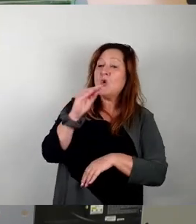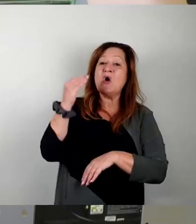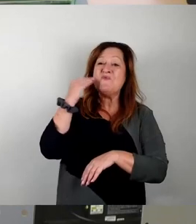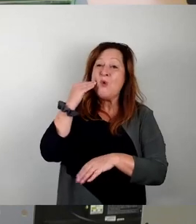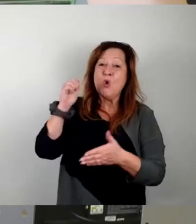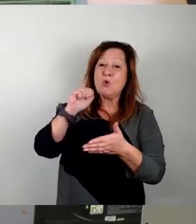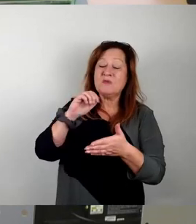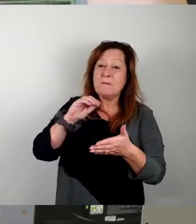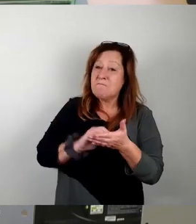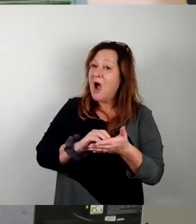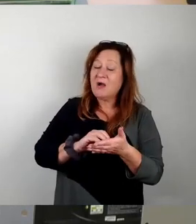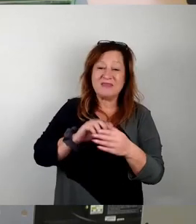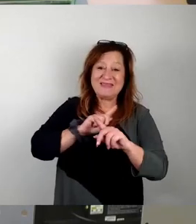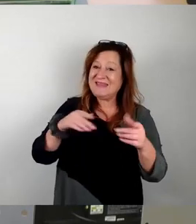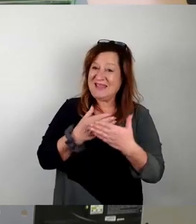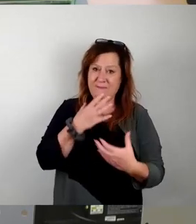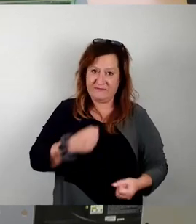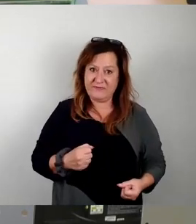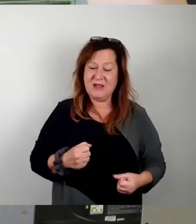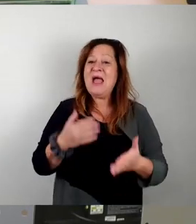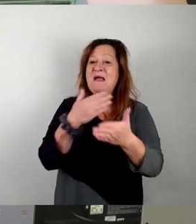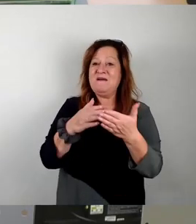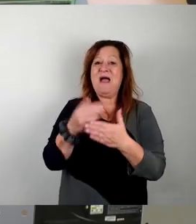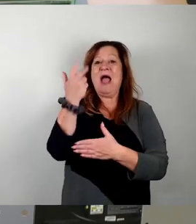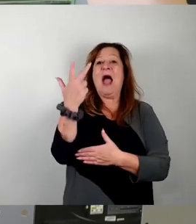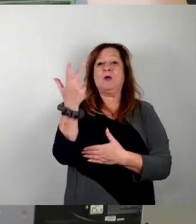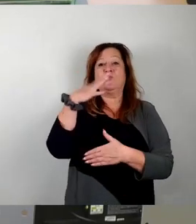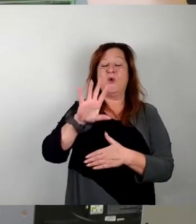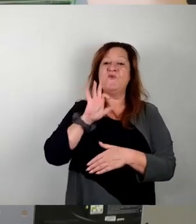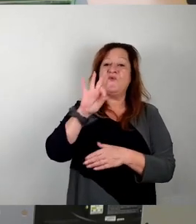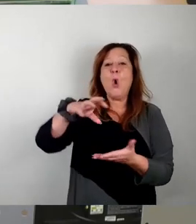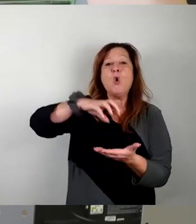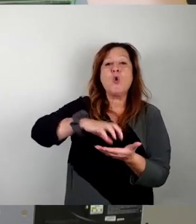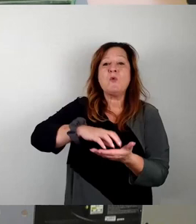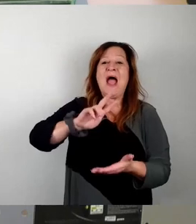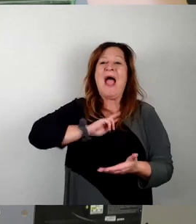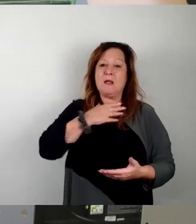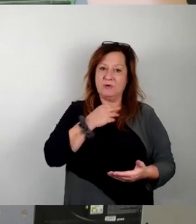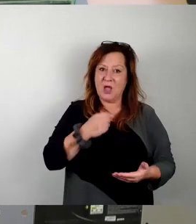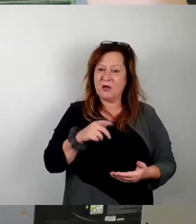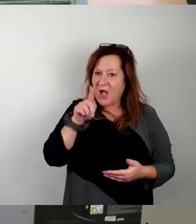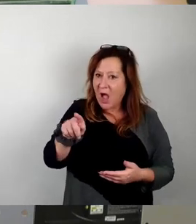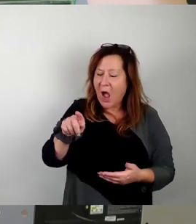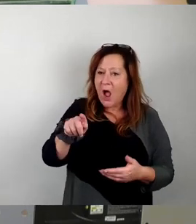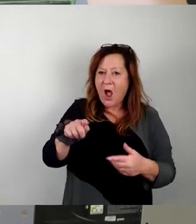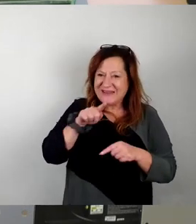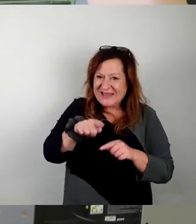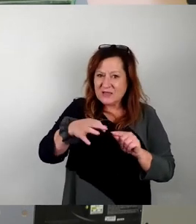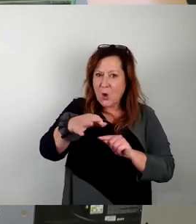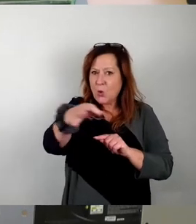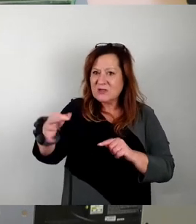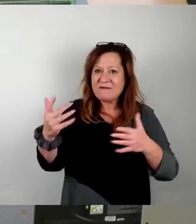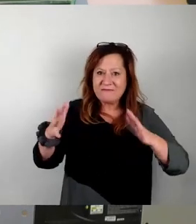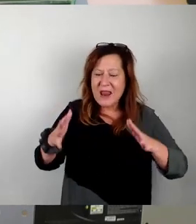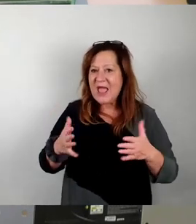wollen. Es gibt weitere Grundstücke, 58 für kommunalen Eigenbedarf. Das sind genau die Grundstücke, wo ich vorhin gesagt habe, da geht es vielleicht um Kitas